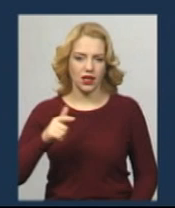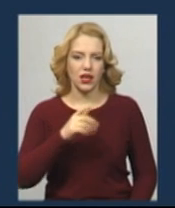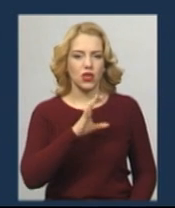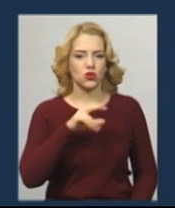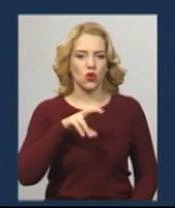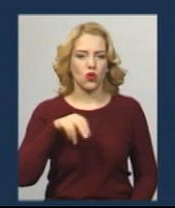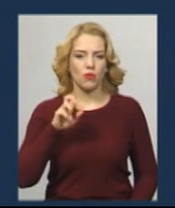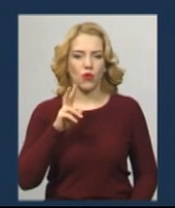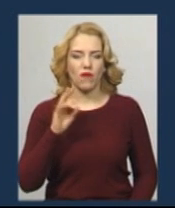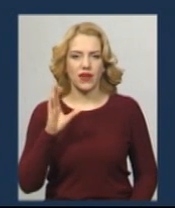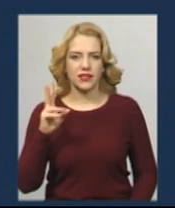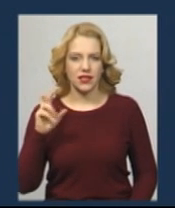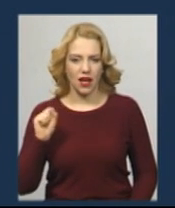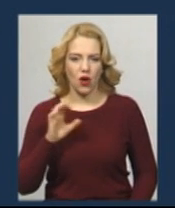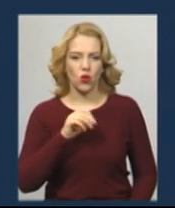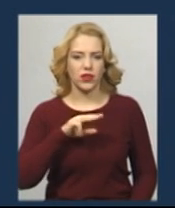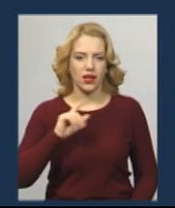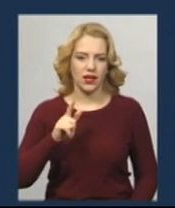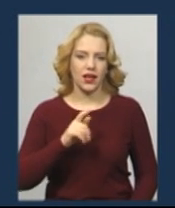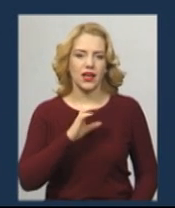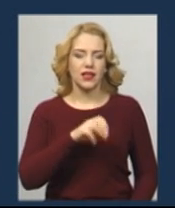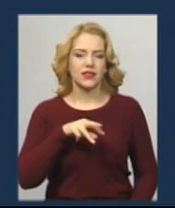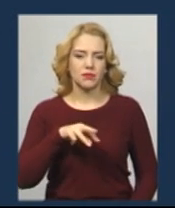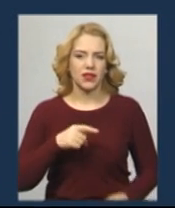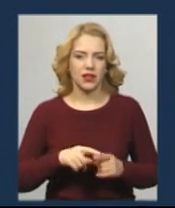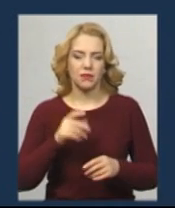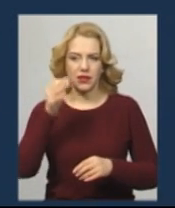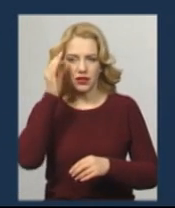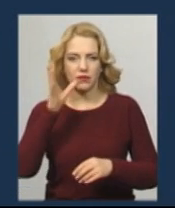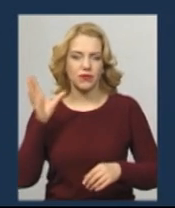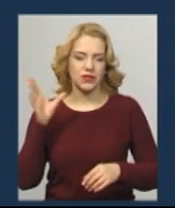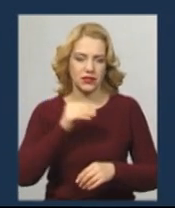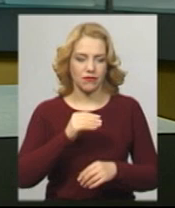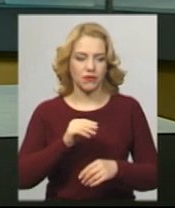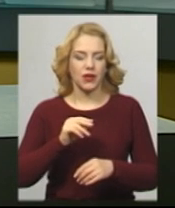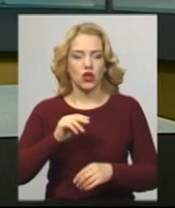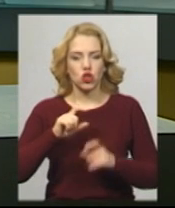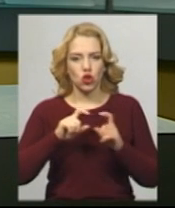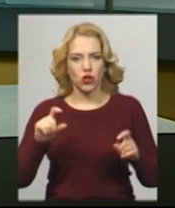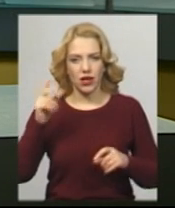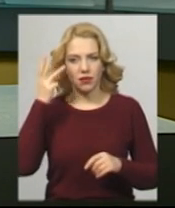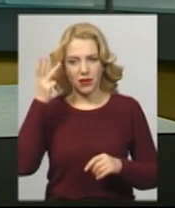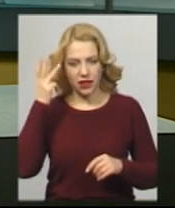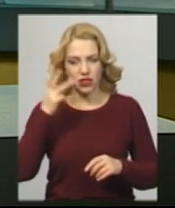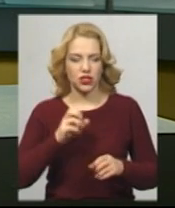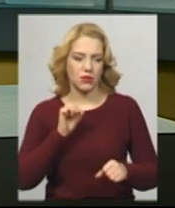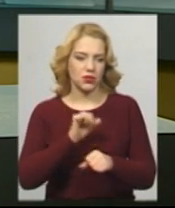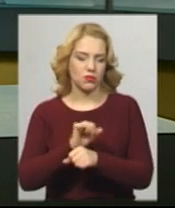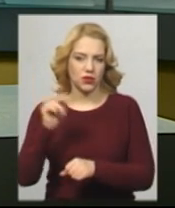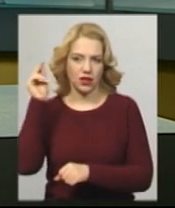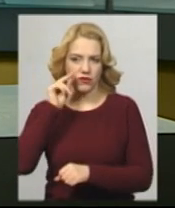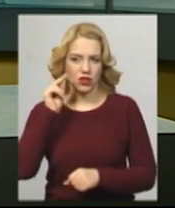Литичилі. Нагадаю, у п'ятниці навчальний процес призупинило у всіх школах Хмельницького. Наразі в області на карантині перебуває